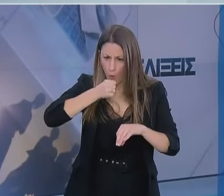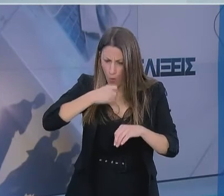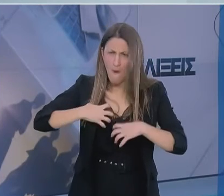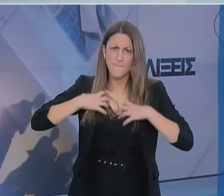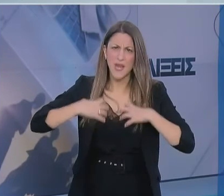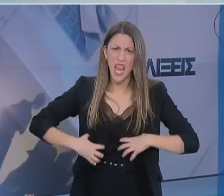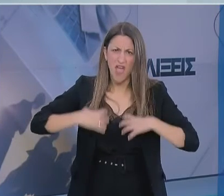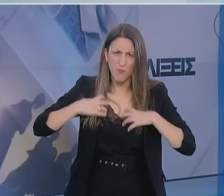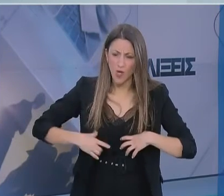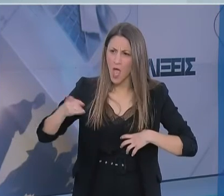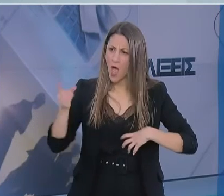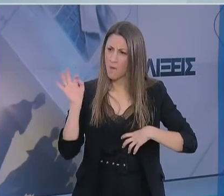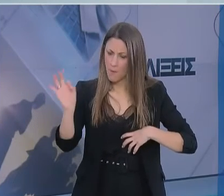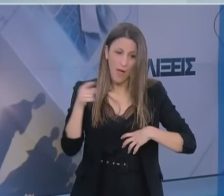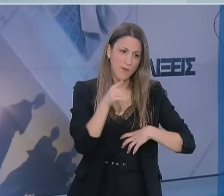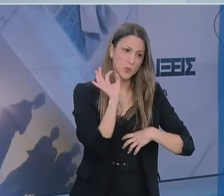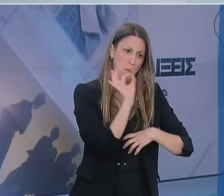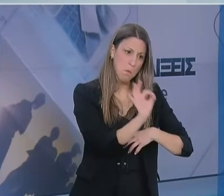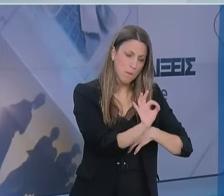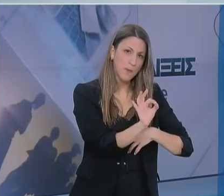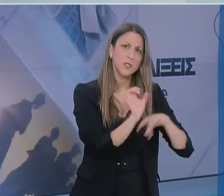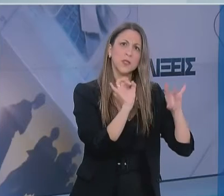πνευμονία και να κινδυνέσει να χάσει τη ζωή του.